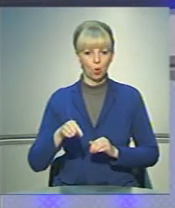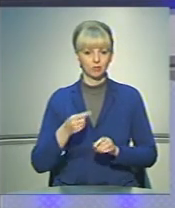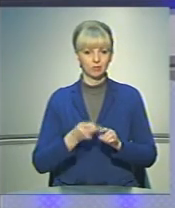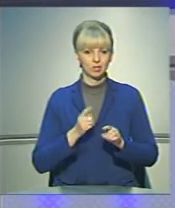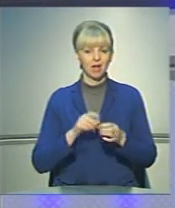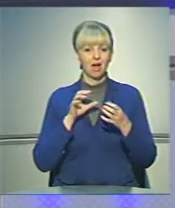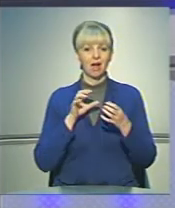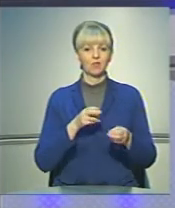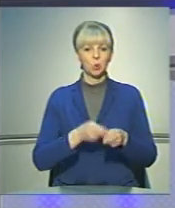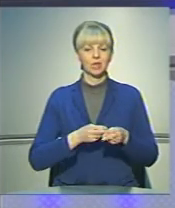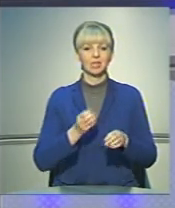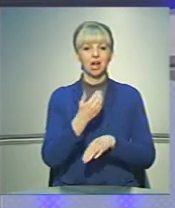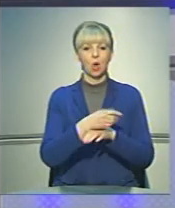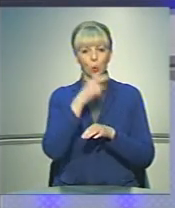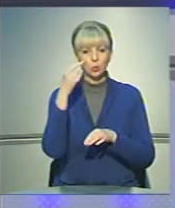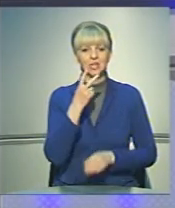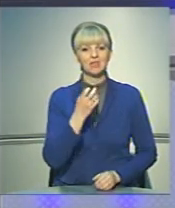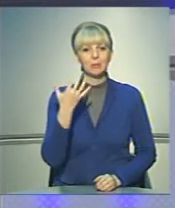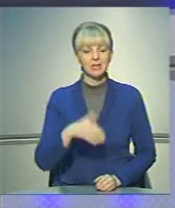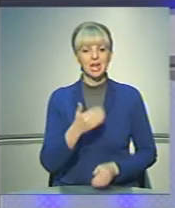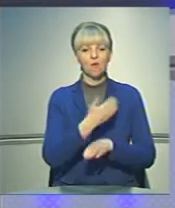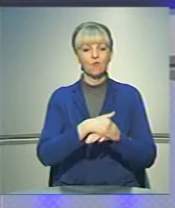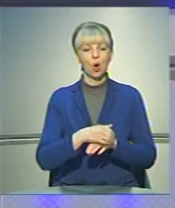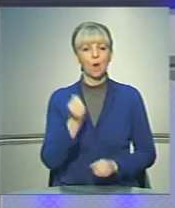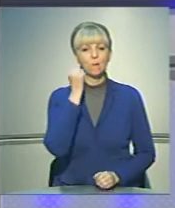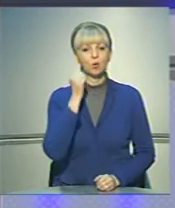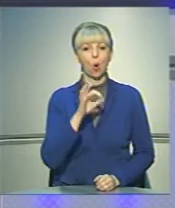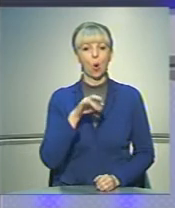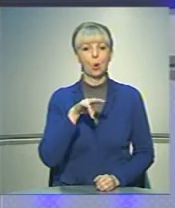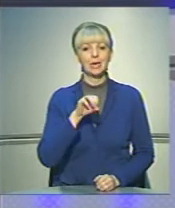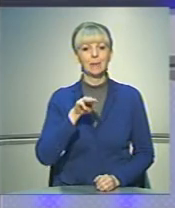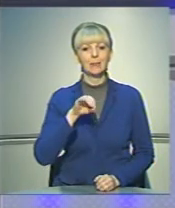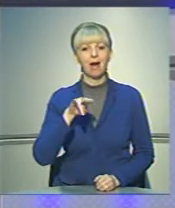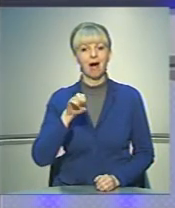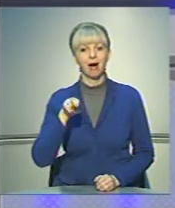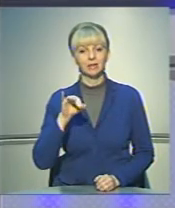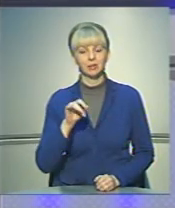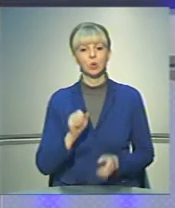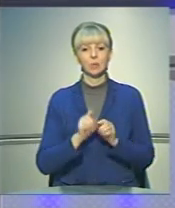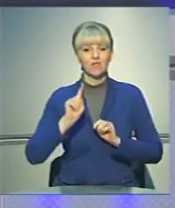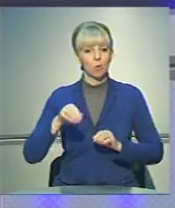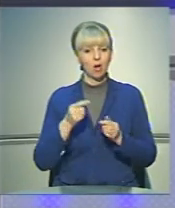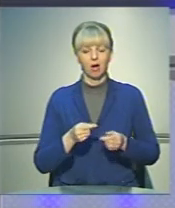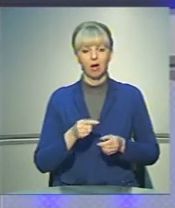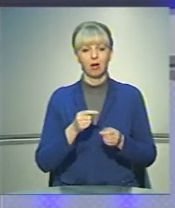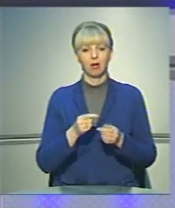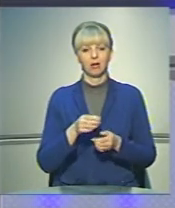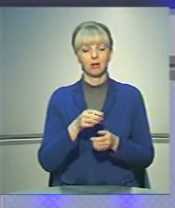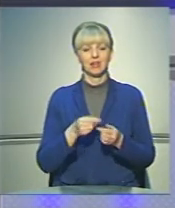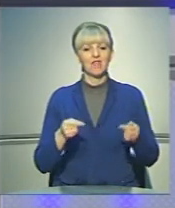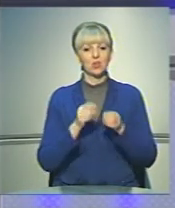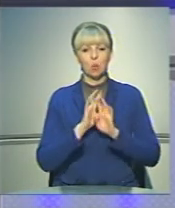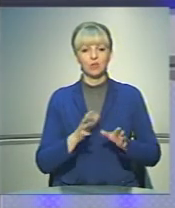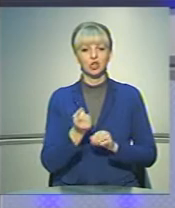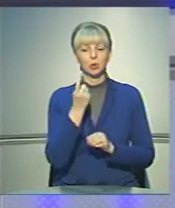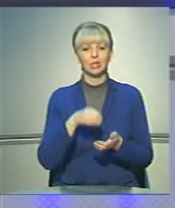Це автостанція на Руській 250 та на вулиці Московської Олімпіади. Утім, вимогам не відповідає ще одна –